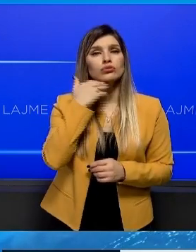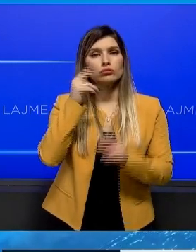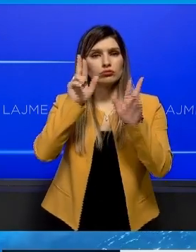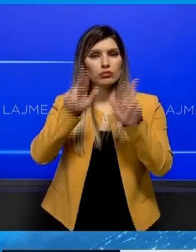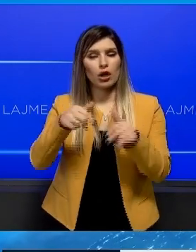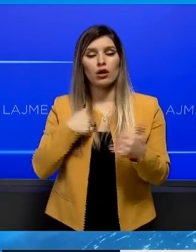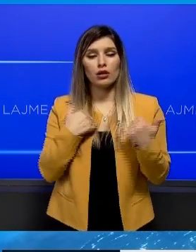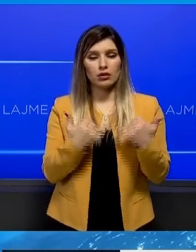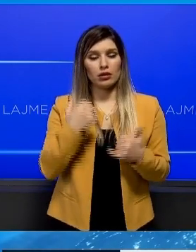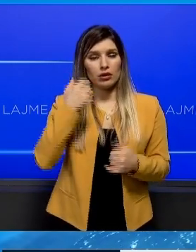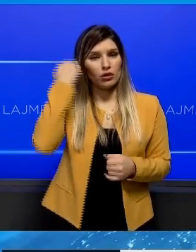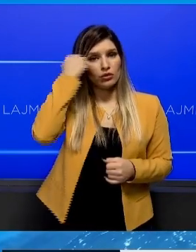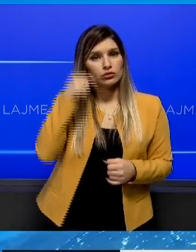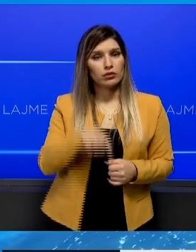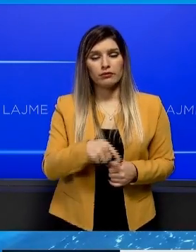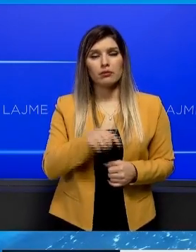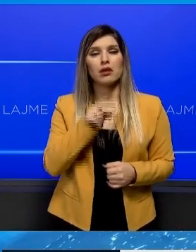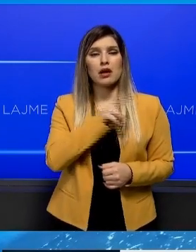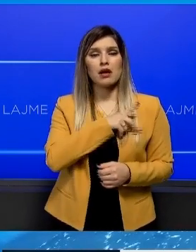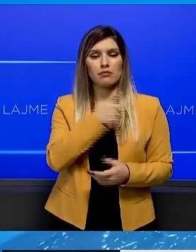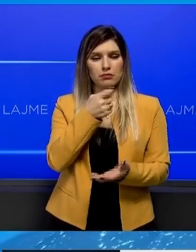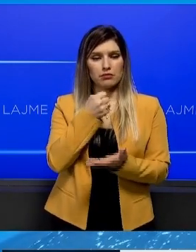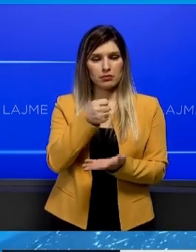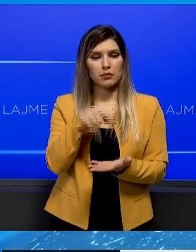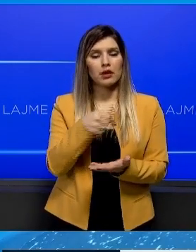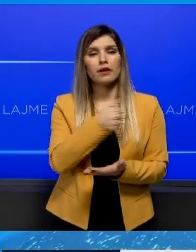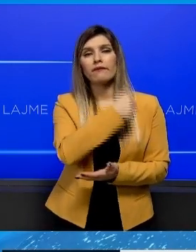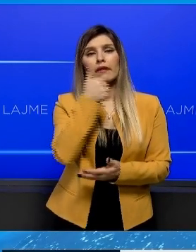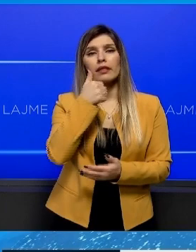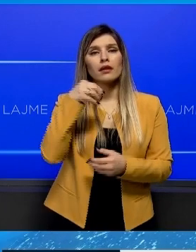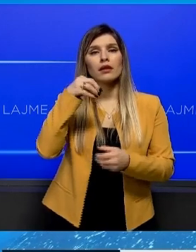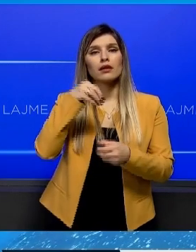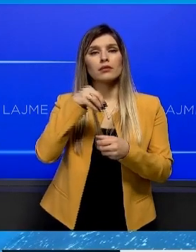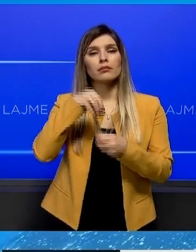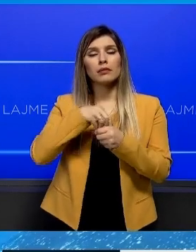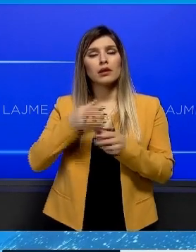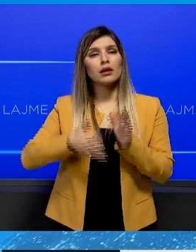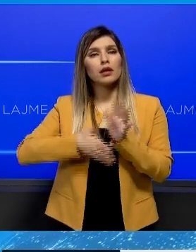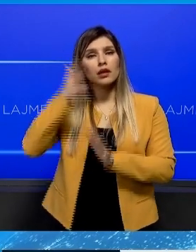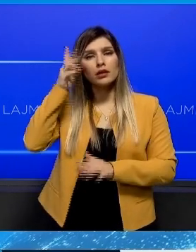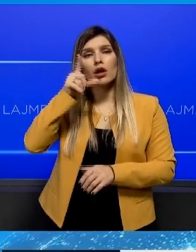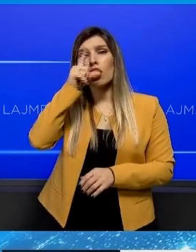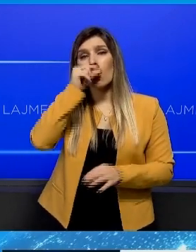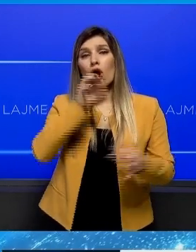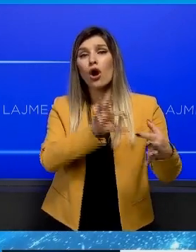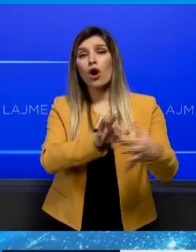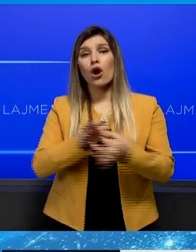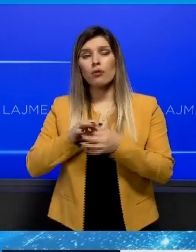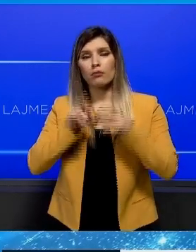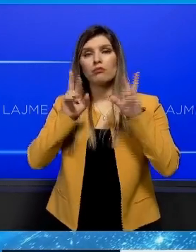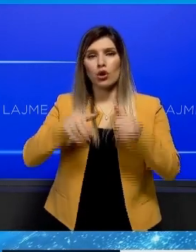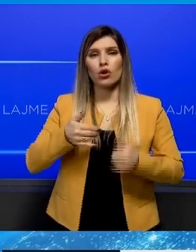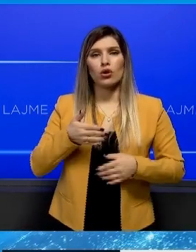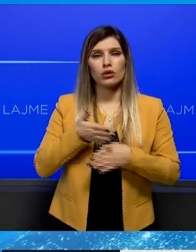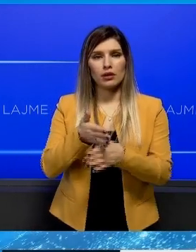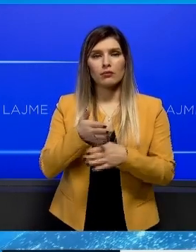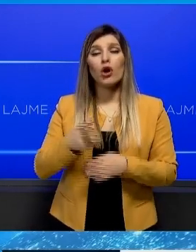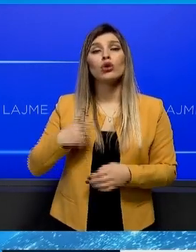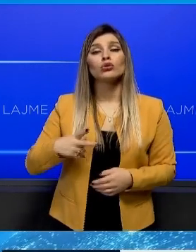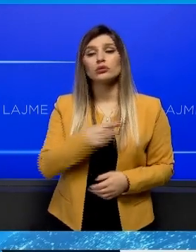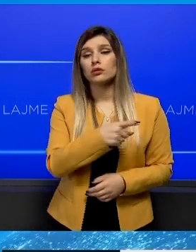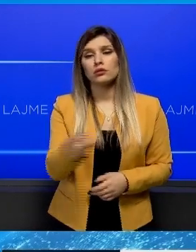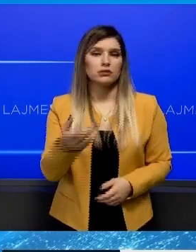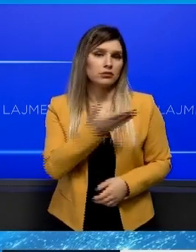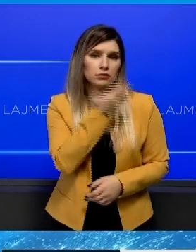momentin e kemi fondin për eficiencës të energjis, që qëllim ndihman vetëm dërthejsa e publike të nivellit kommunal, për jo edhe qytetarve.